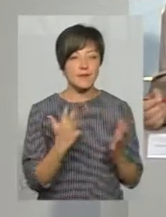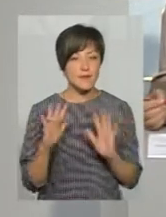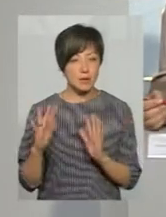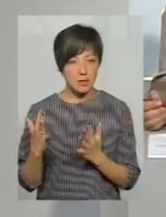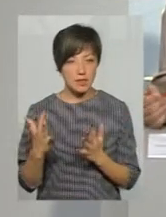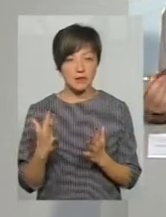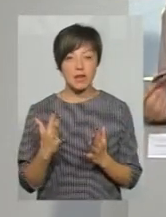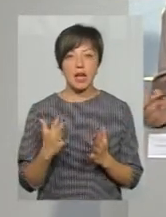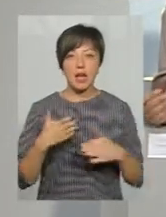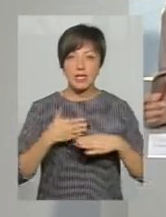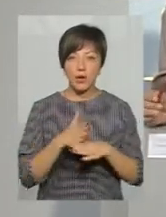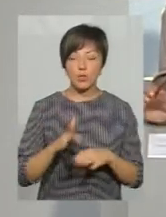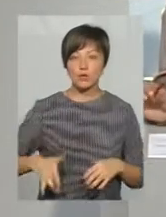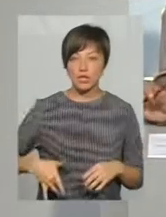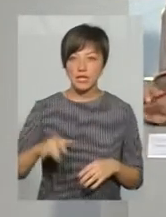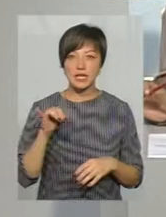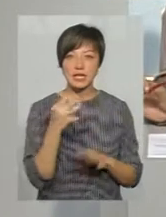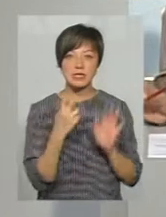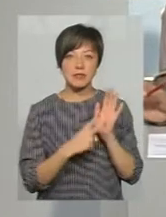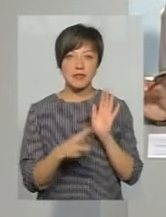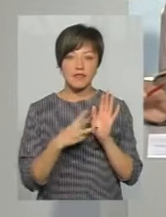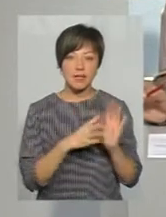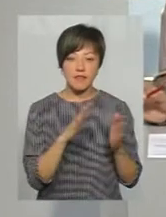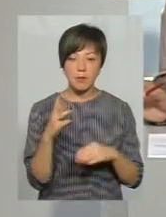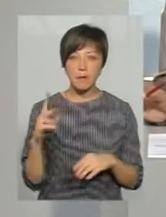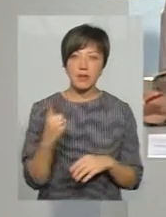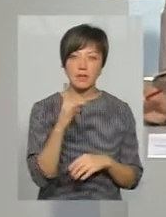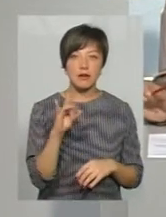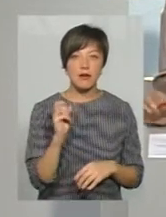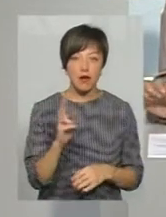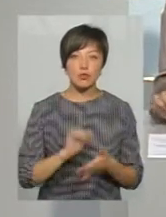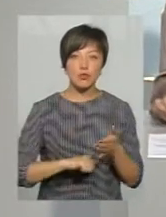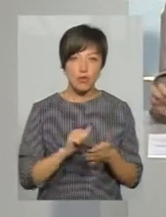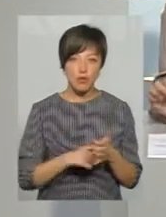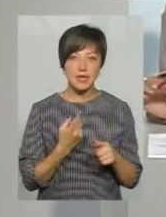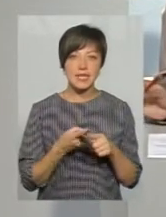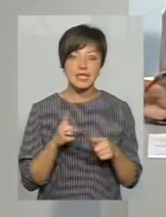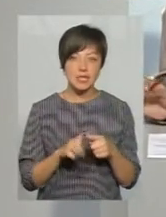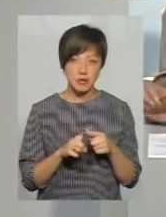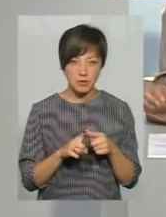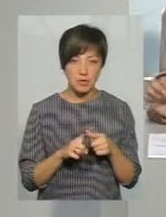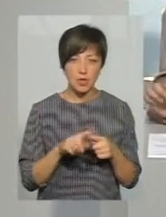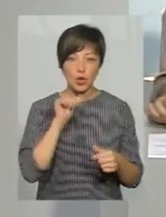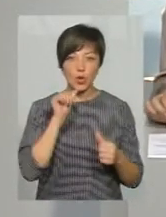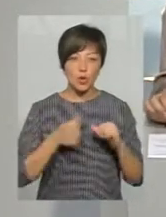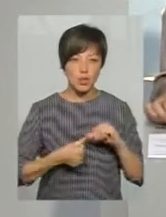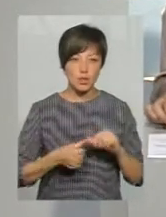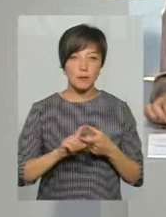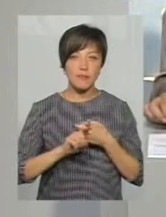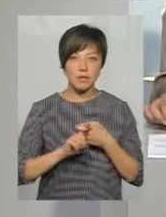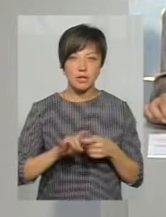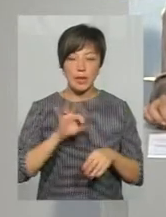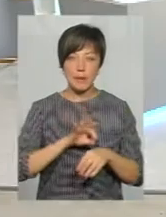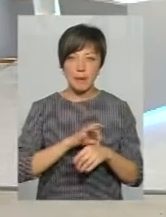цирозопечінки і 78 випадків первинного раку зумовлені саме оцими хронічними вірусними